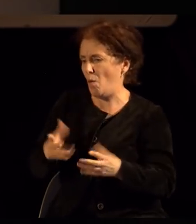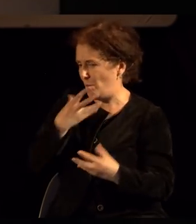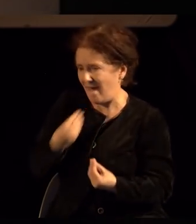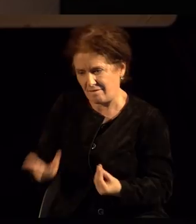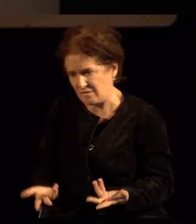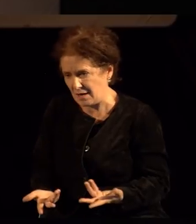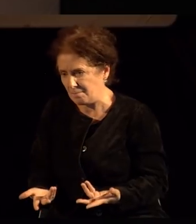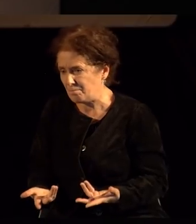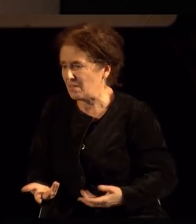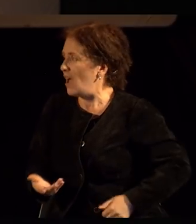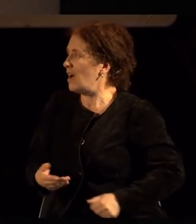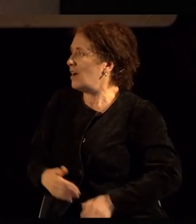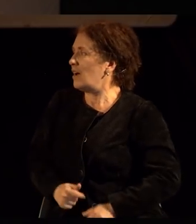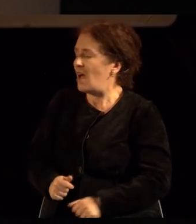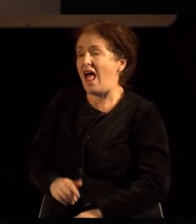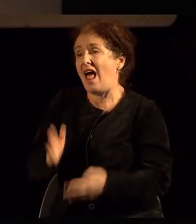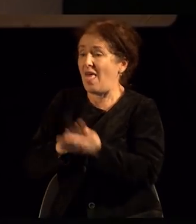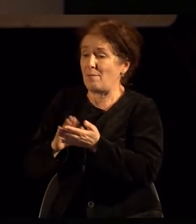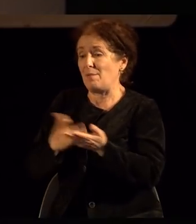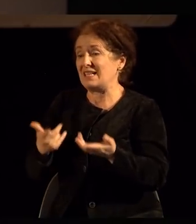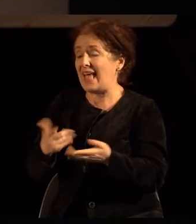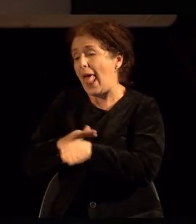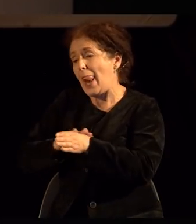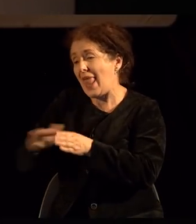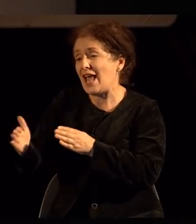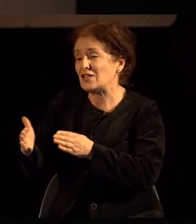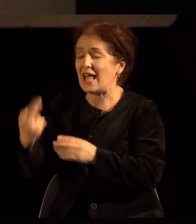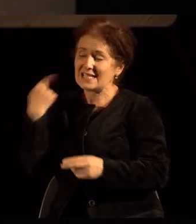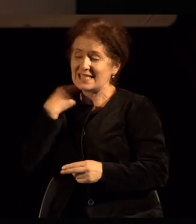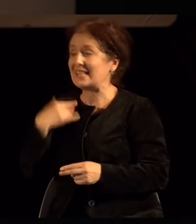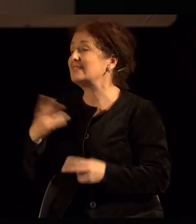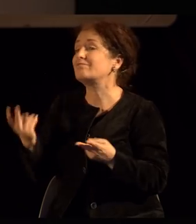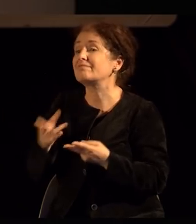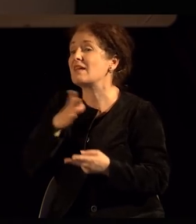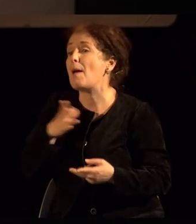барем во делот каде што станува сбор за секс со партнер